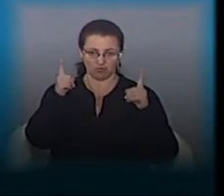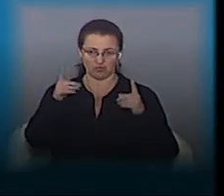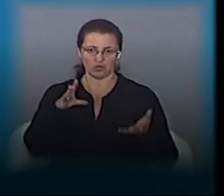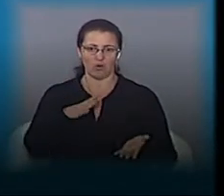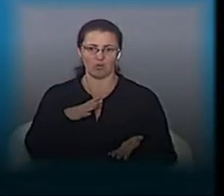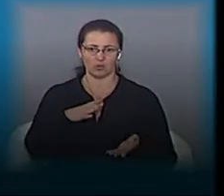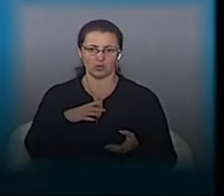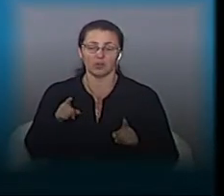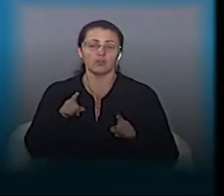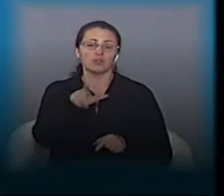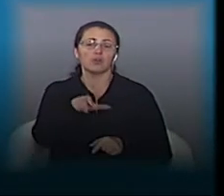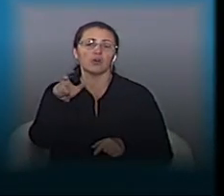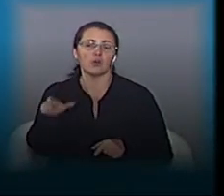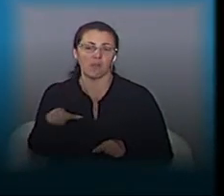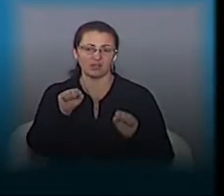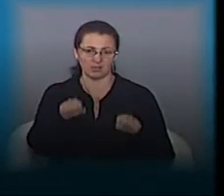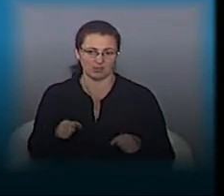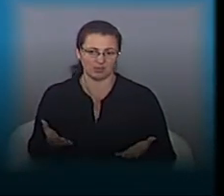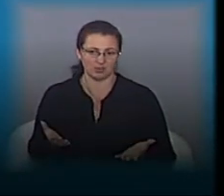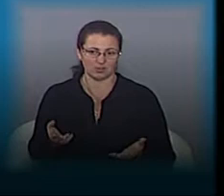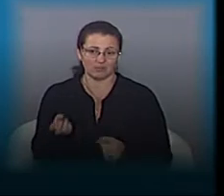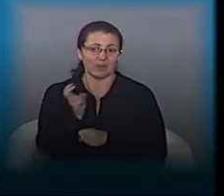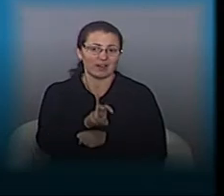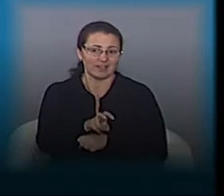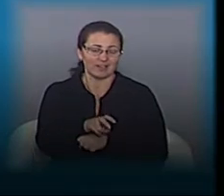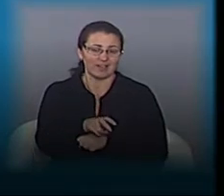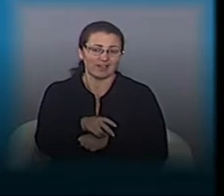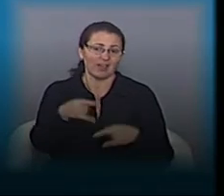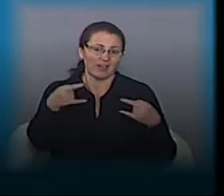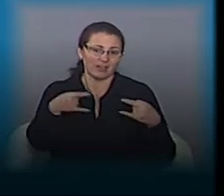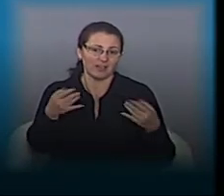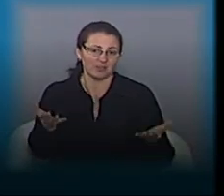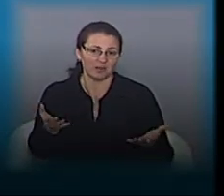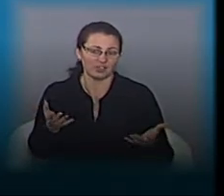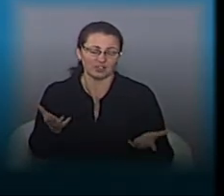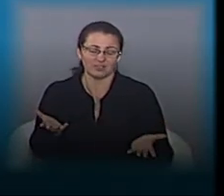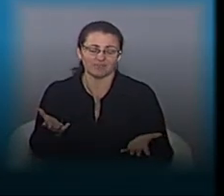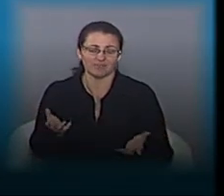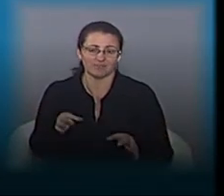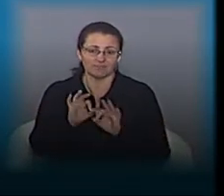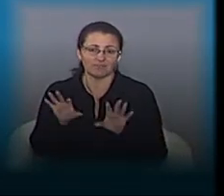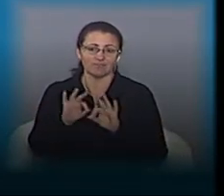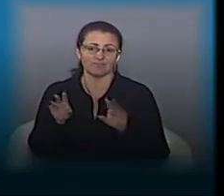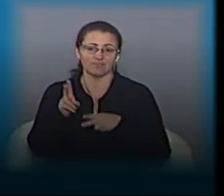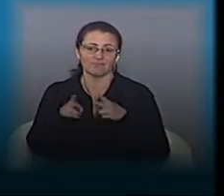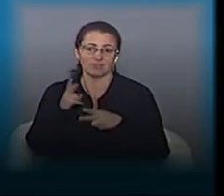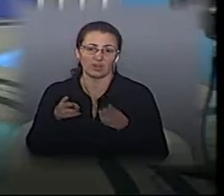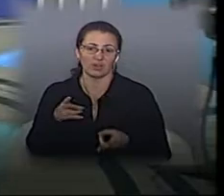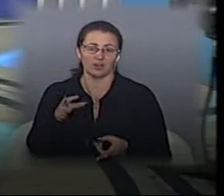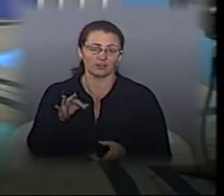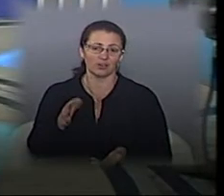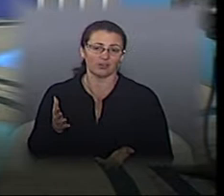Що громадськість може? Ми можемо прийти на телебачення. Це такий крик душі. А надія в основному на наших